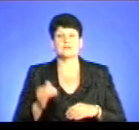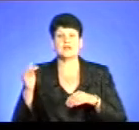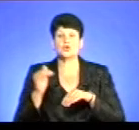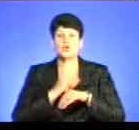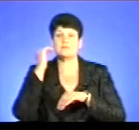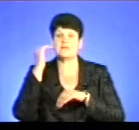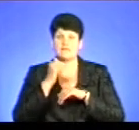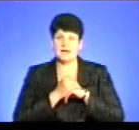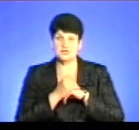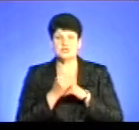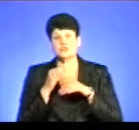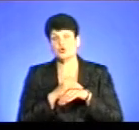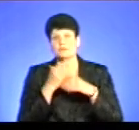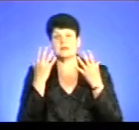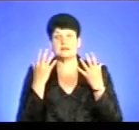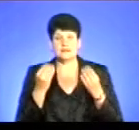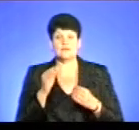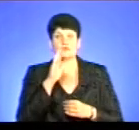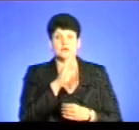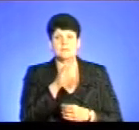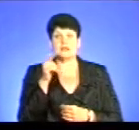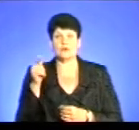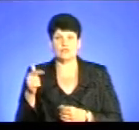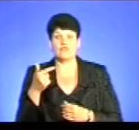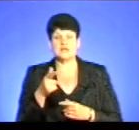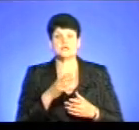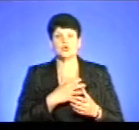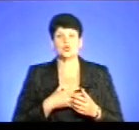Доброго вечора, чи добрий день, Голодимир, що вас турбує?